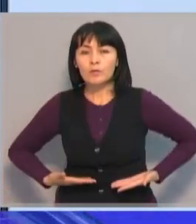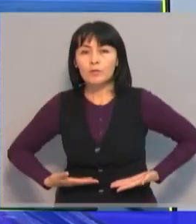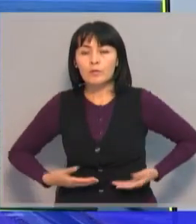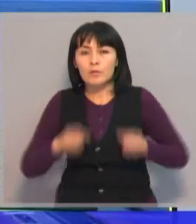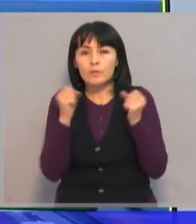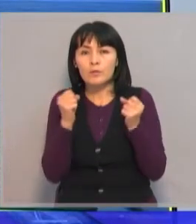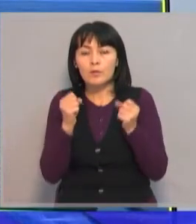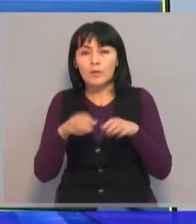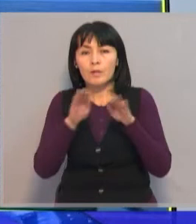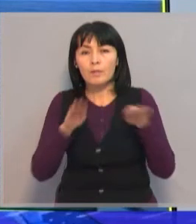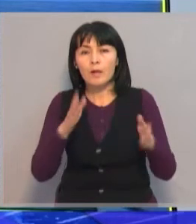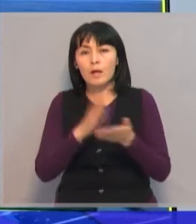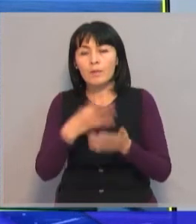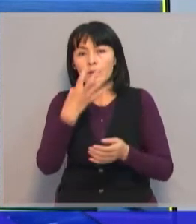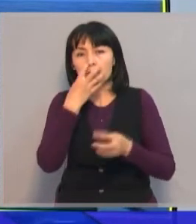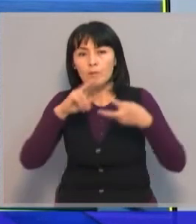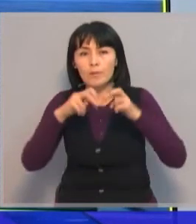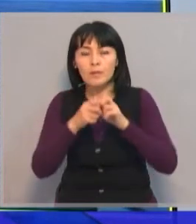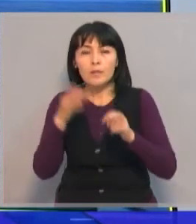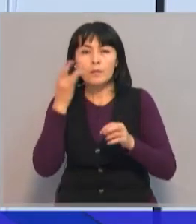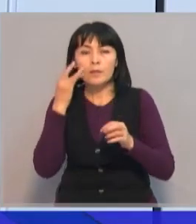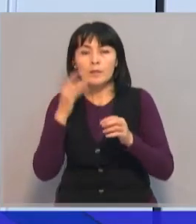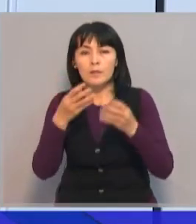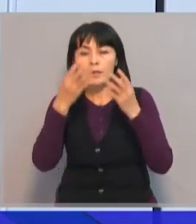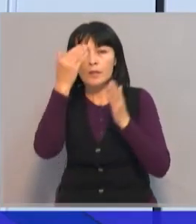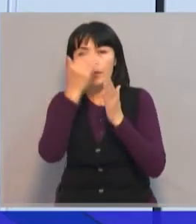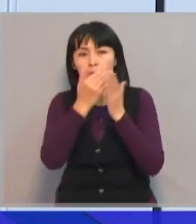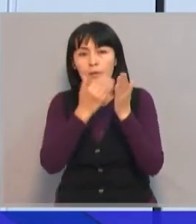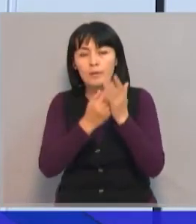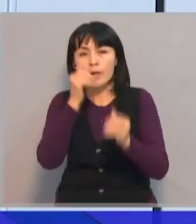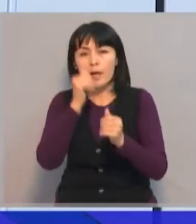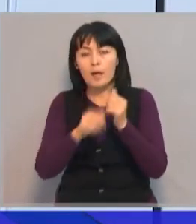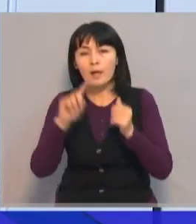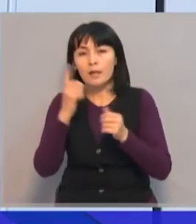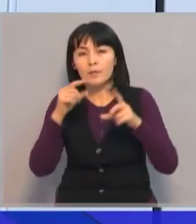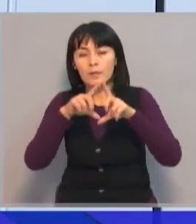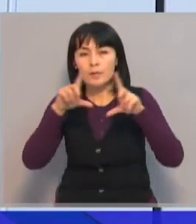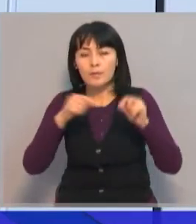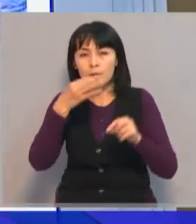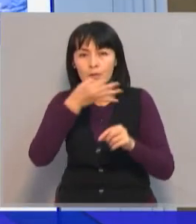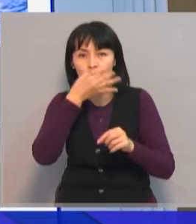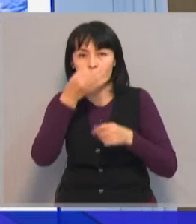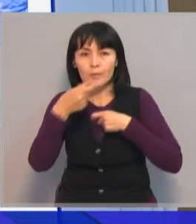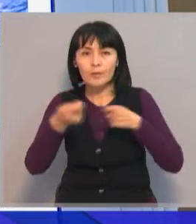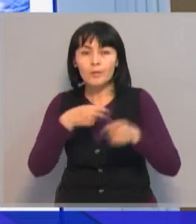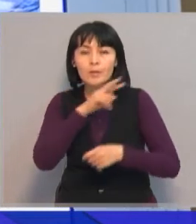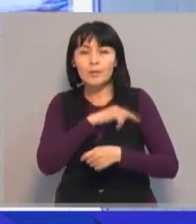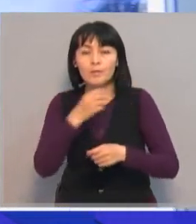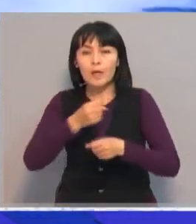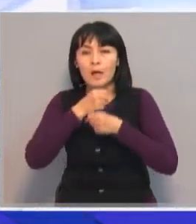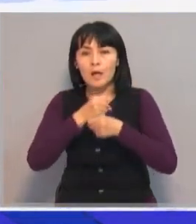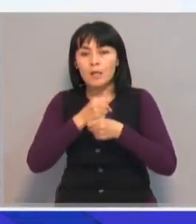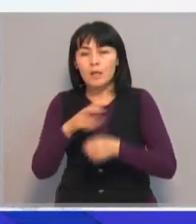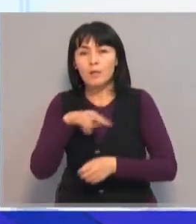Жұлығы мәселесі тұрақты түрде күм тәртібіне қойылып, әрбір мердігермен жауапты басқарманың жұмысы қатан